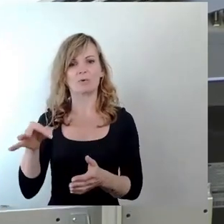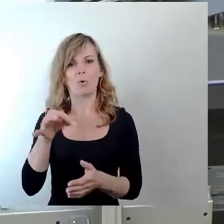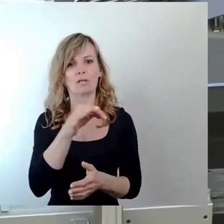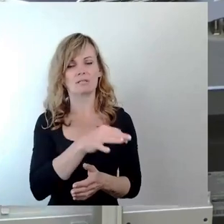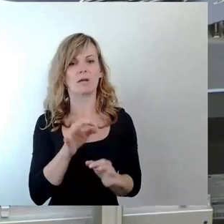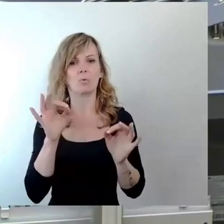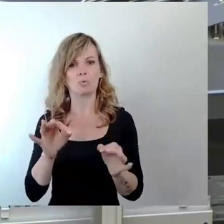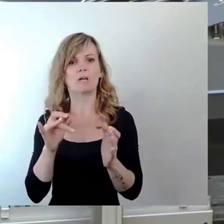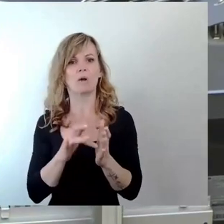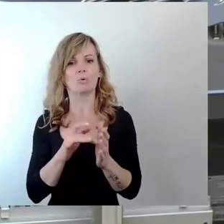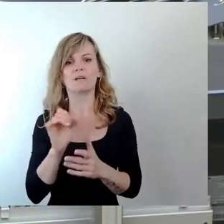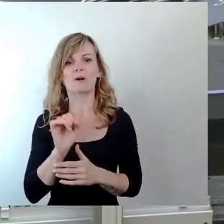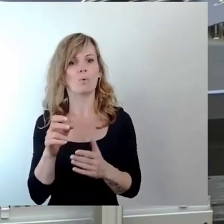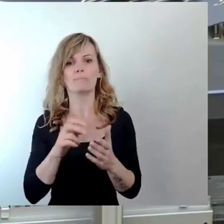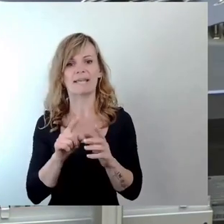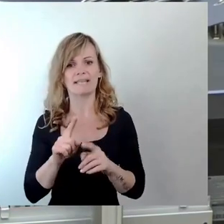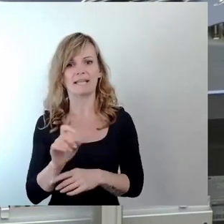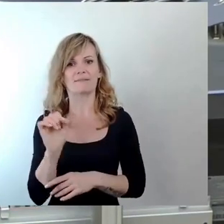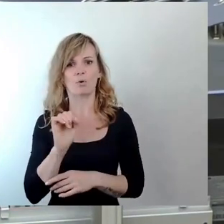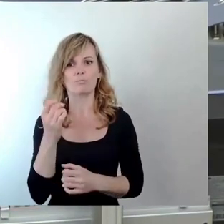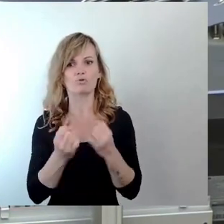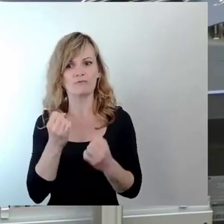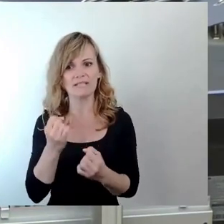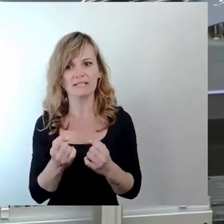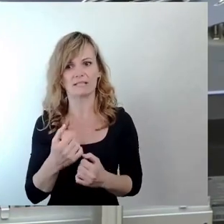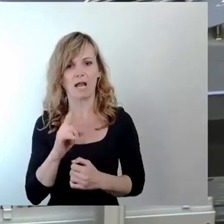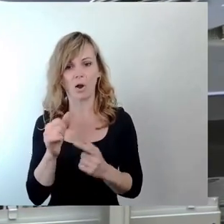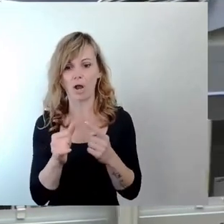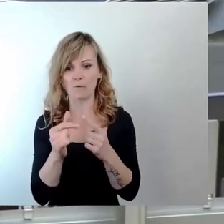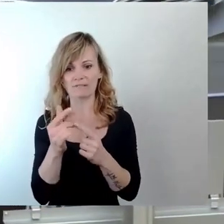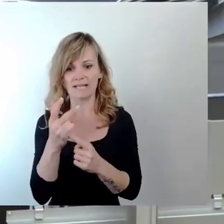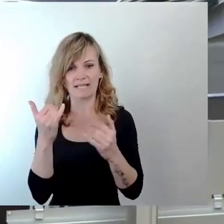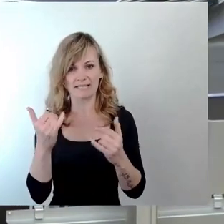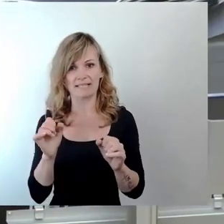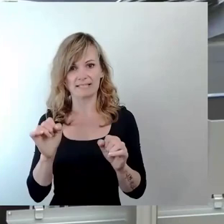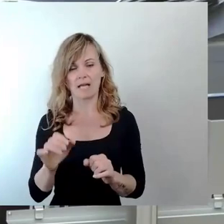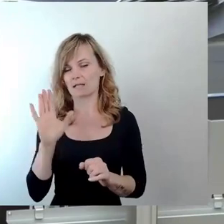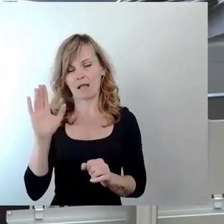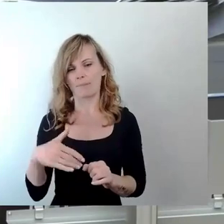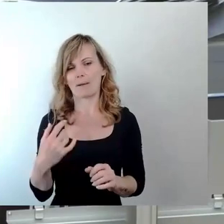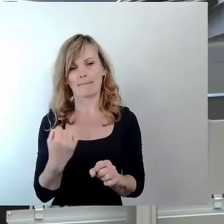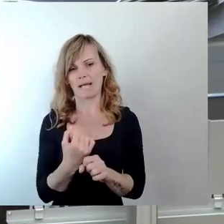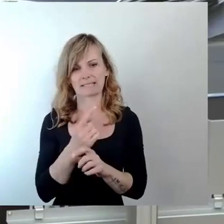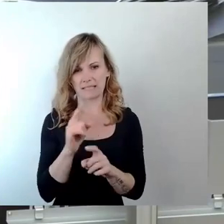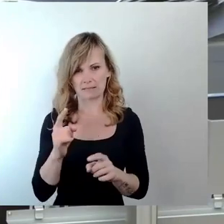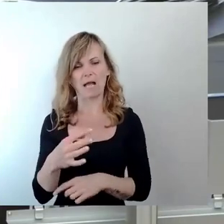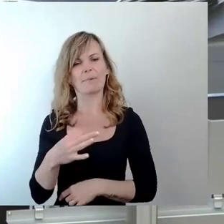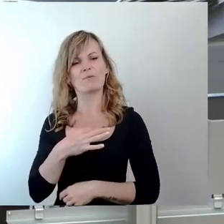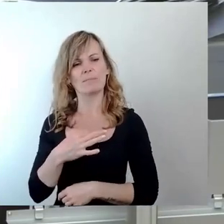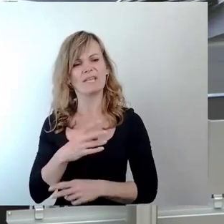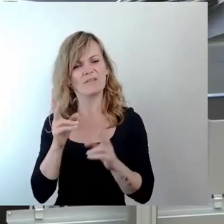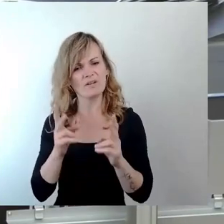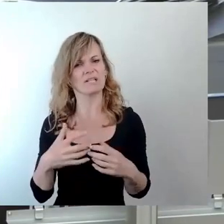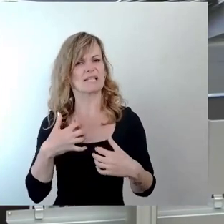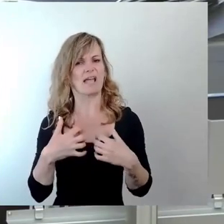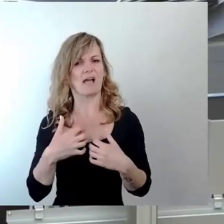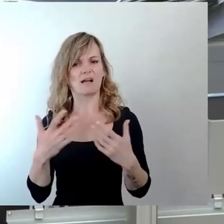gehen oder warum die Schwierigkeiten haben. Die könnte ich Ihnen auch jetzt aufzählen, ich verzichte da drauf. Aber was mich dann wirklich geärgert hat, ist, dass